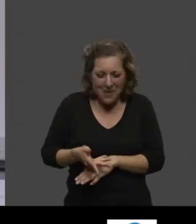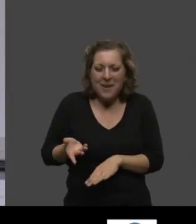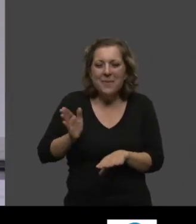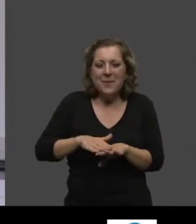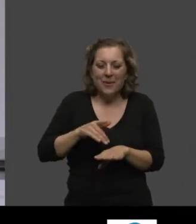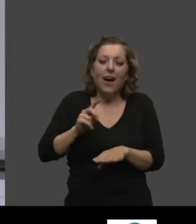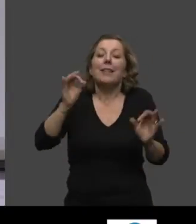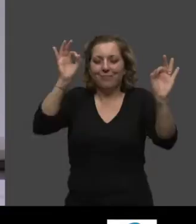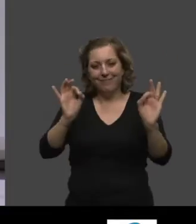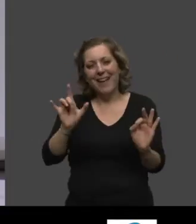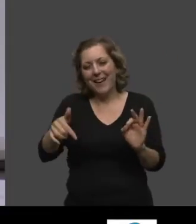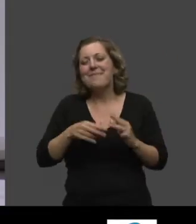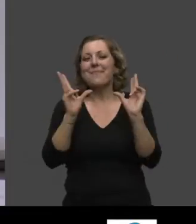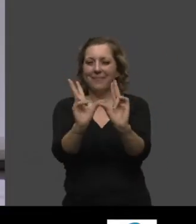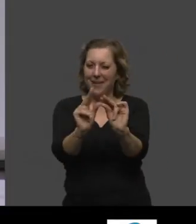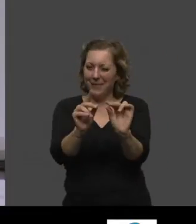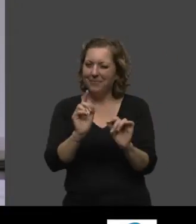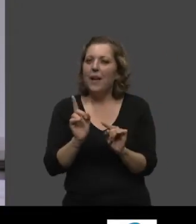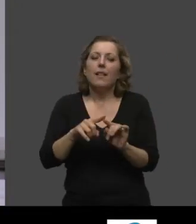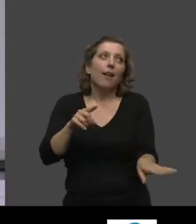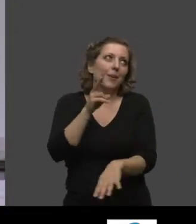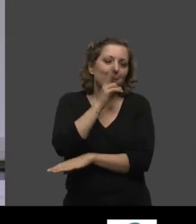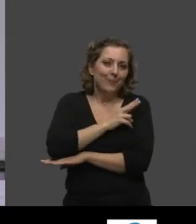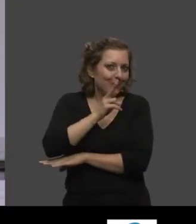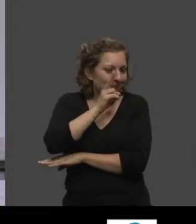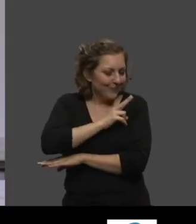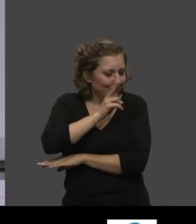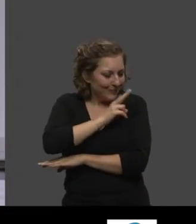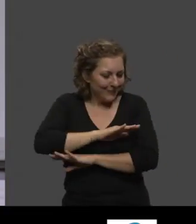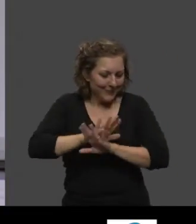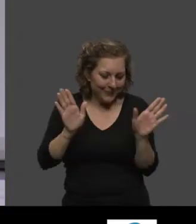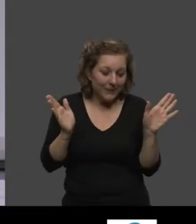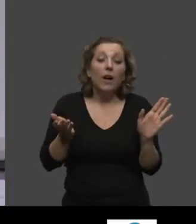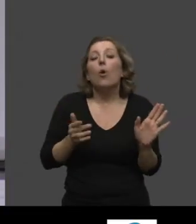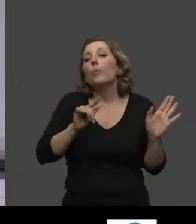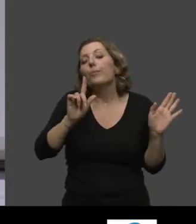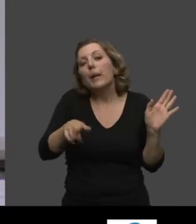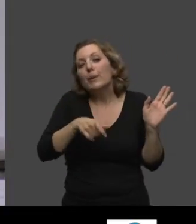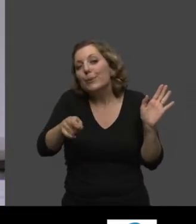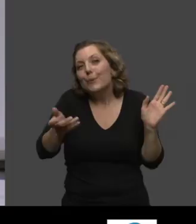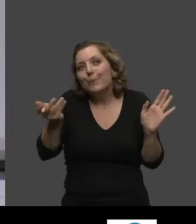truc... Non, je ne l'ai pas là. Si, je vais vous raconter. Alors ça, c'est drôle quand même. Bon, bien sûr,